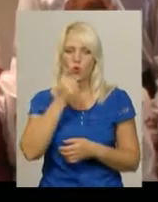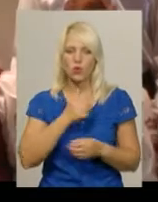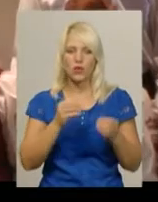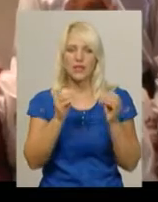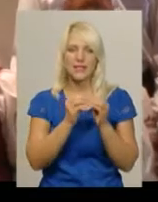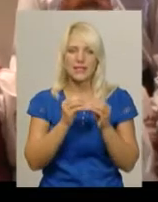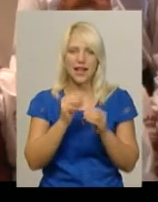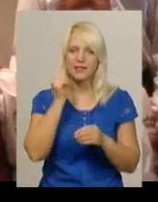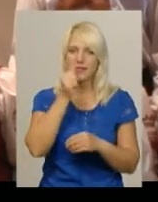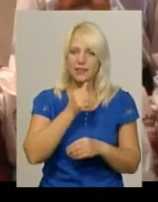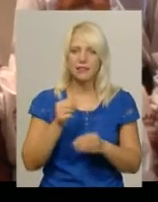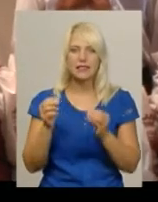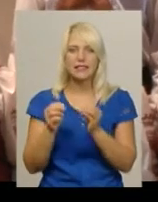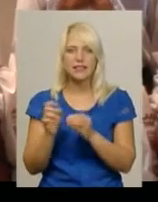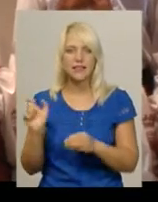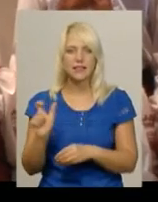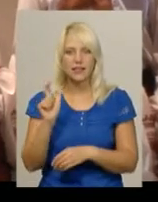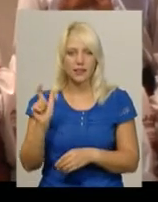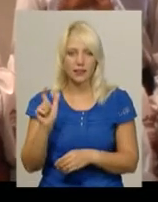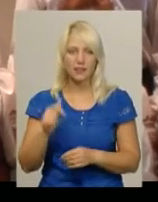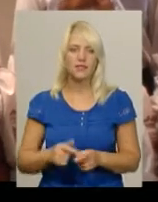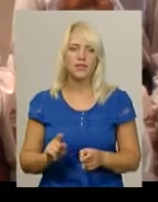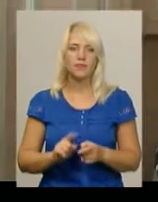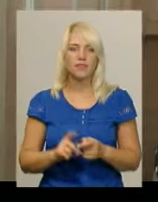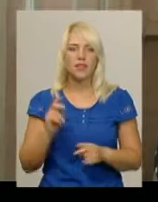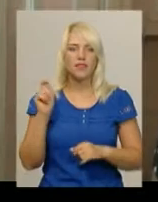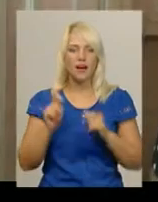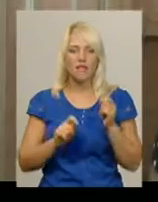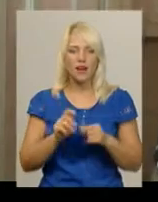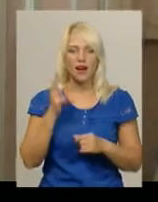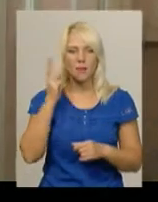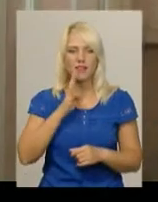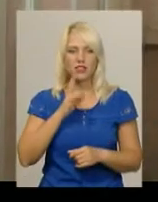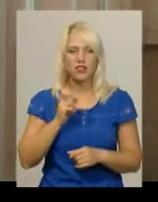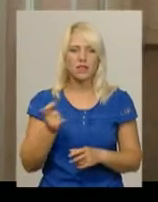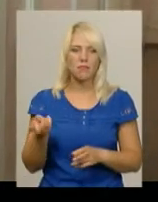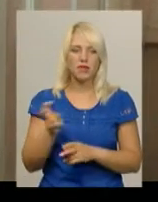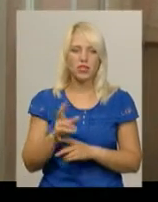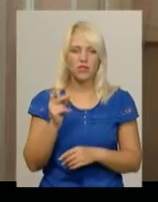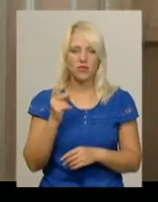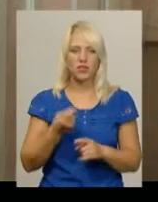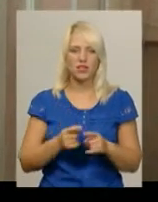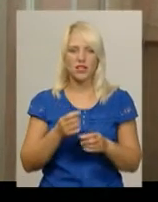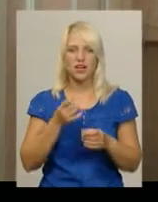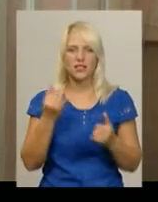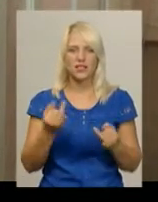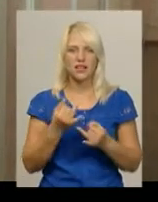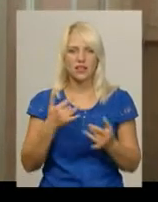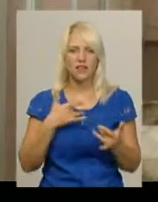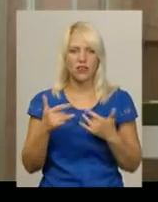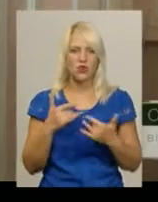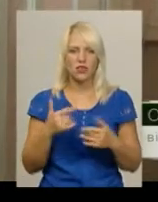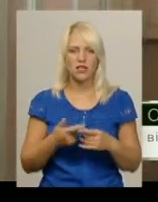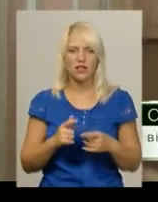раз». На обласний фестиваль ветеранських хорових колективів хмельничанка Ольга Папаш прийшла вдруге. «Це дуже цікавий концерт і дуже